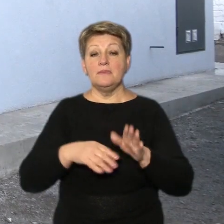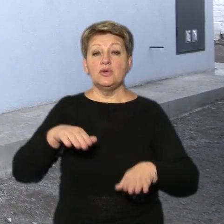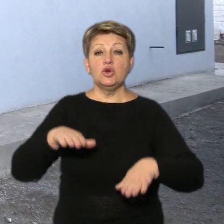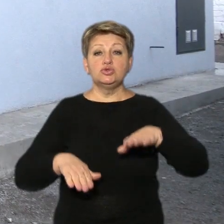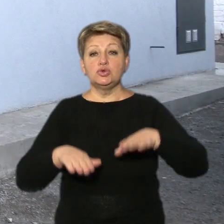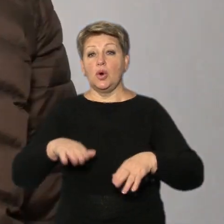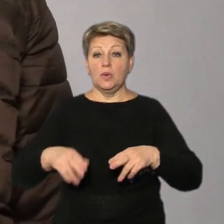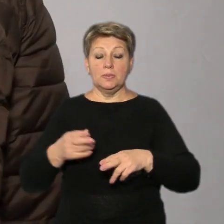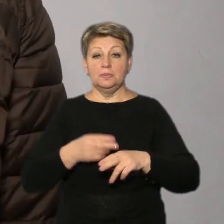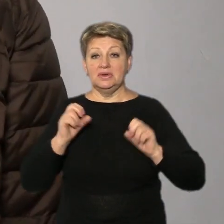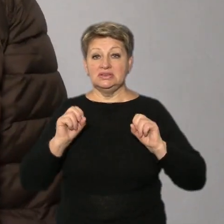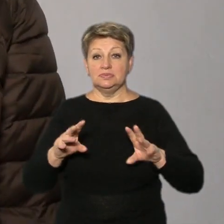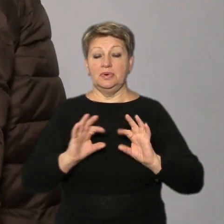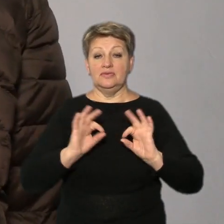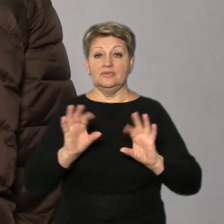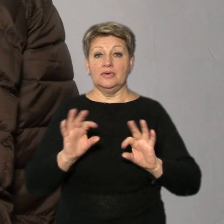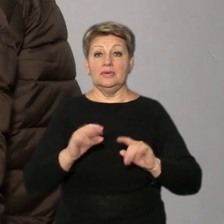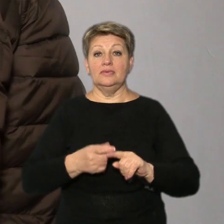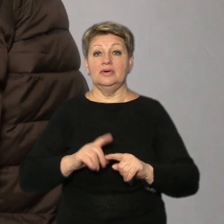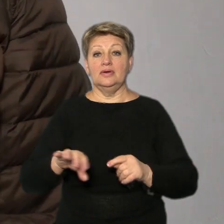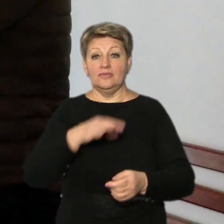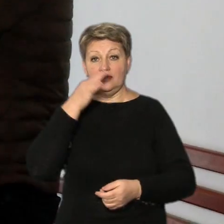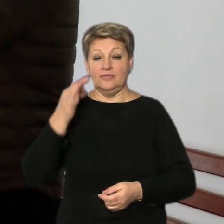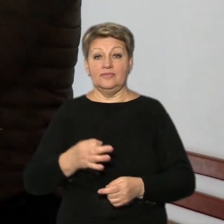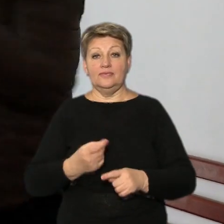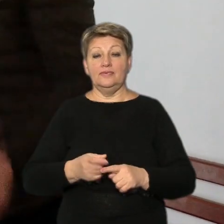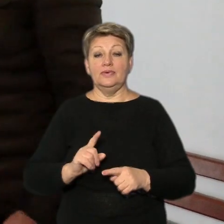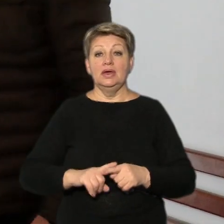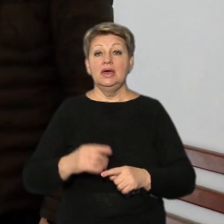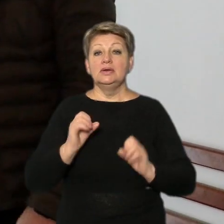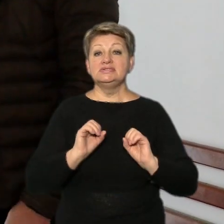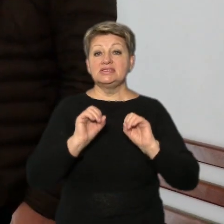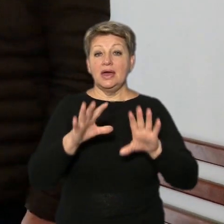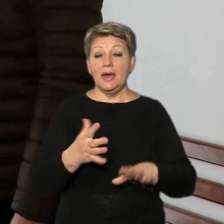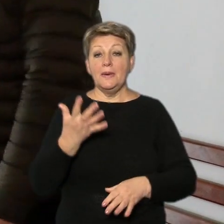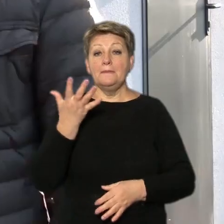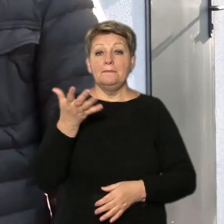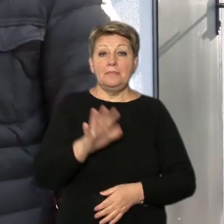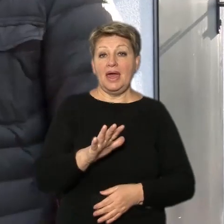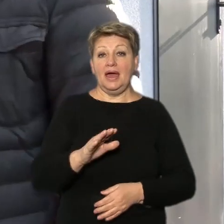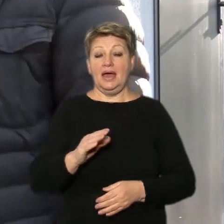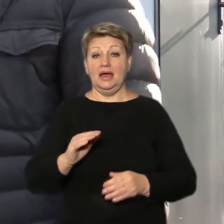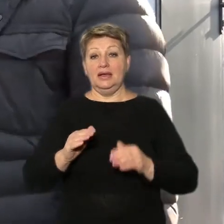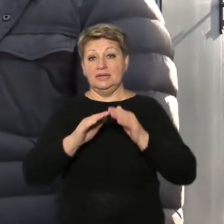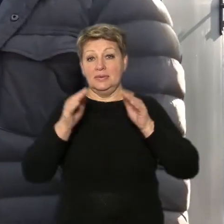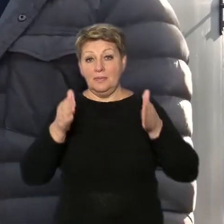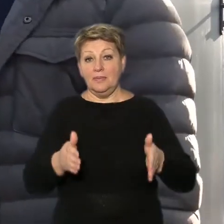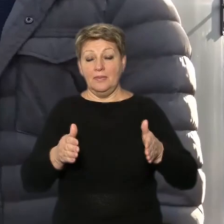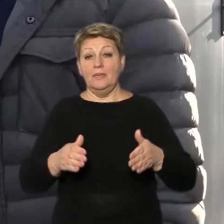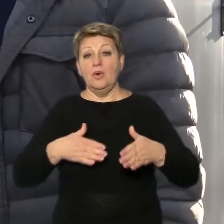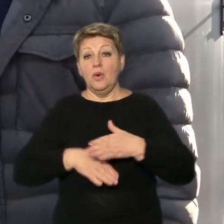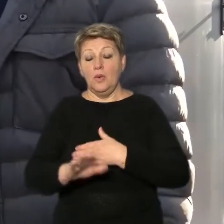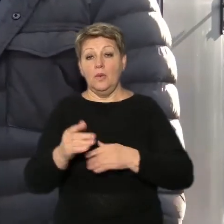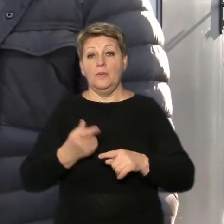представник заводу виробника Олег Шарко. Сьогодні він здає в експлуатацію п'ять модульних укриттів. Дана модульна споруда